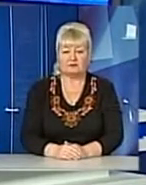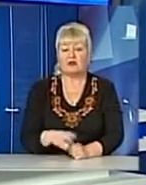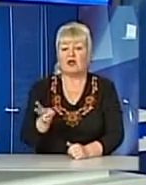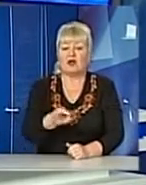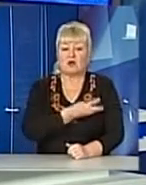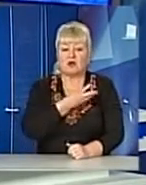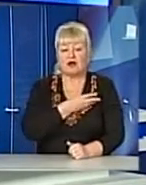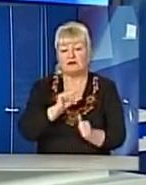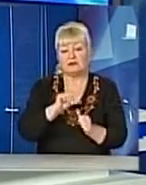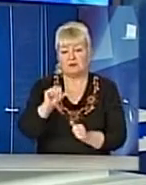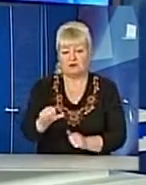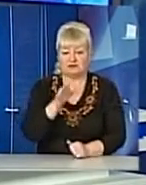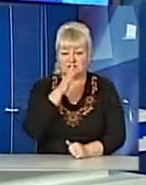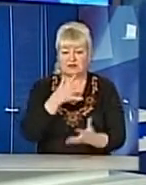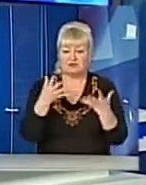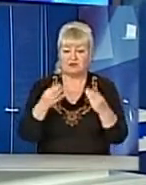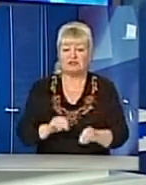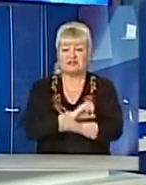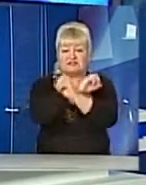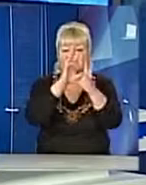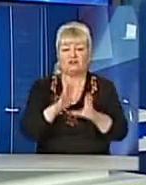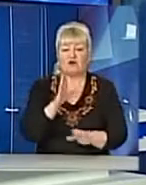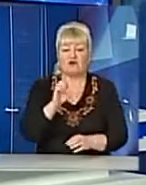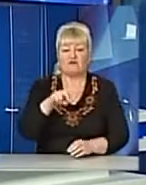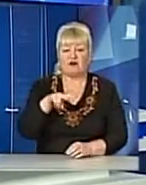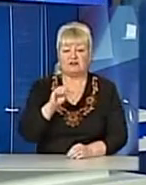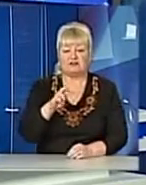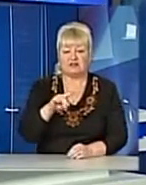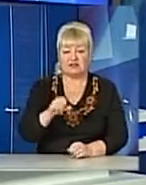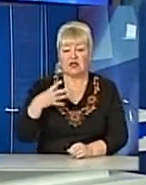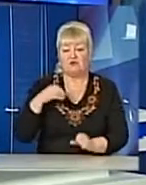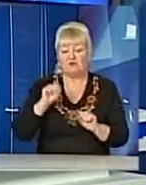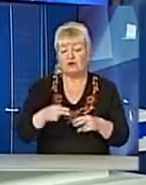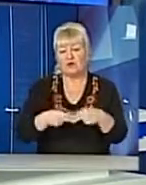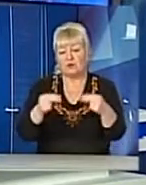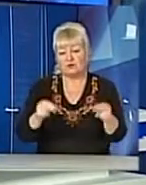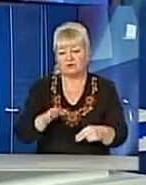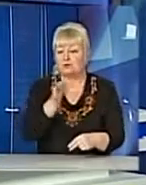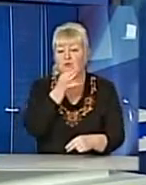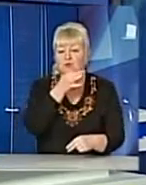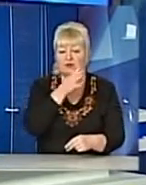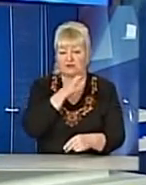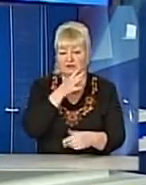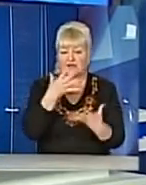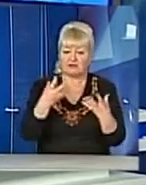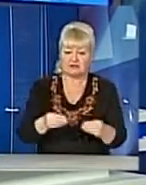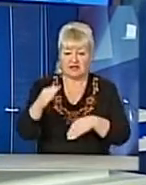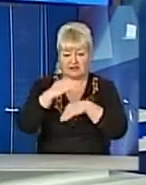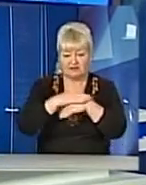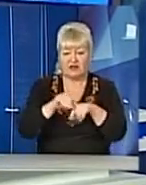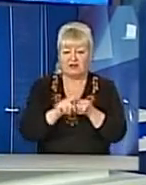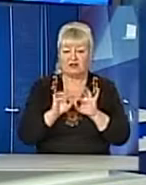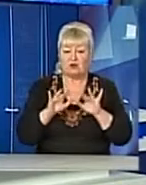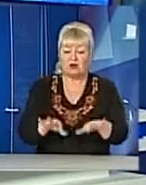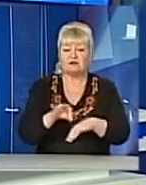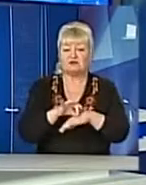Кохання поза часом. У День Святого Валентини у Львові можна буде одружитися в будь-який час дня і вечора. Таку акцію проведе обласне